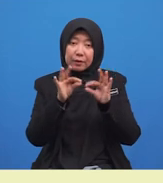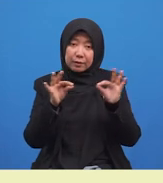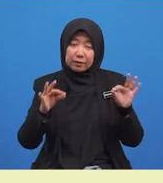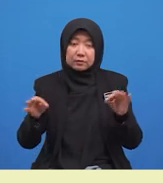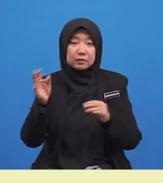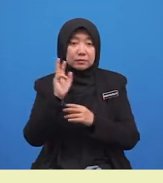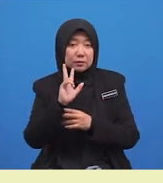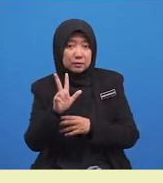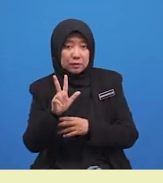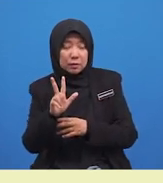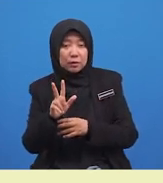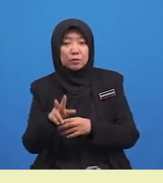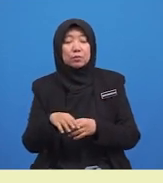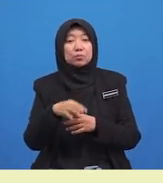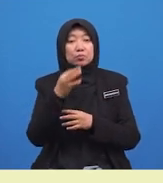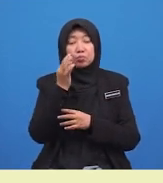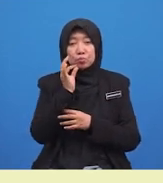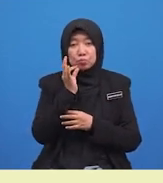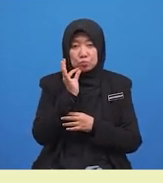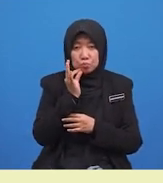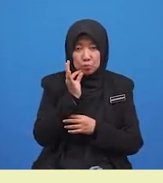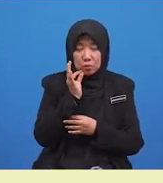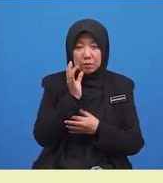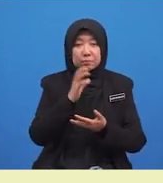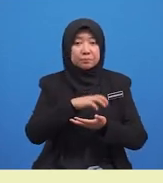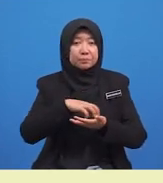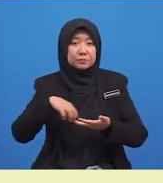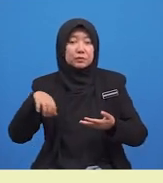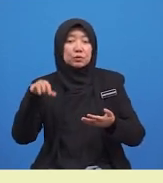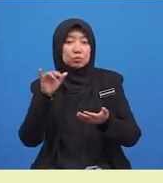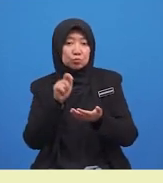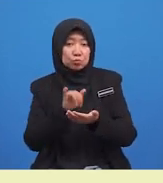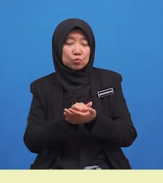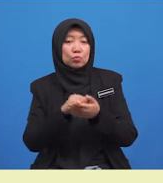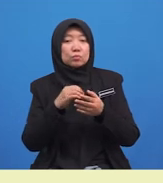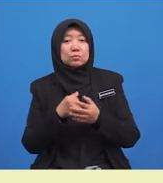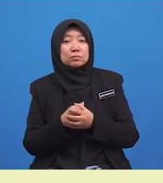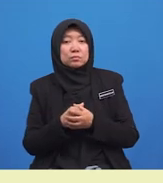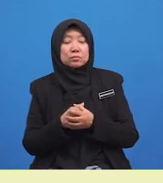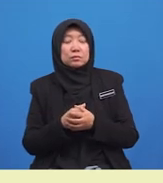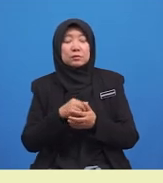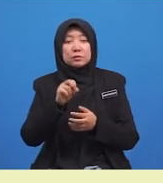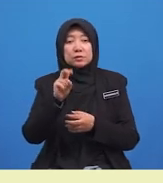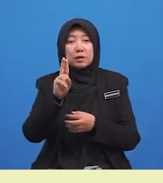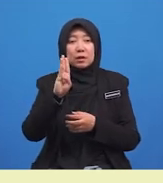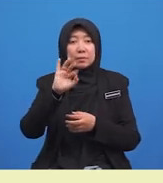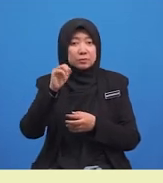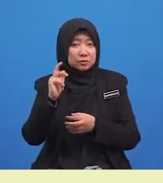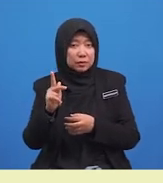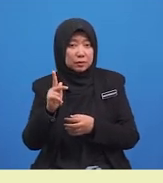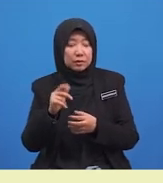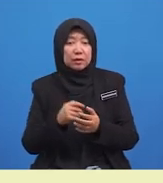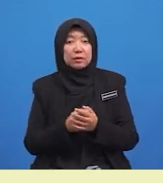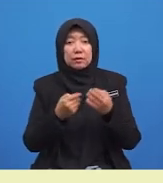buah mangga itu ialah subjek. Manakala, telah masak tetapi rasanya masam ialah